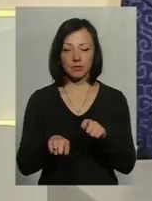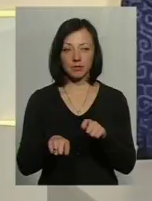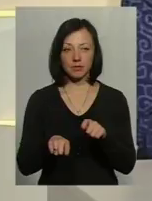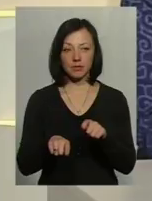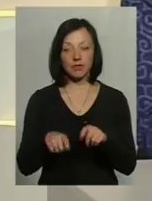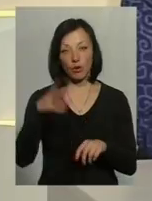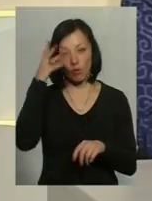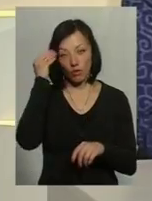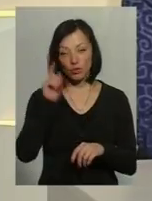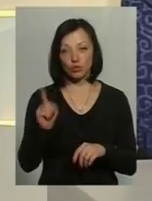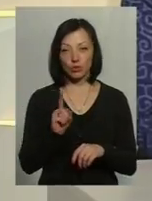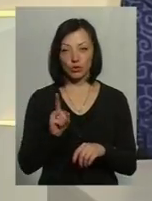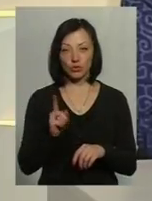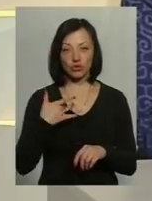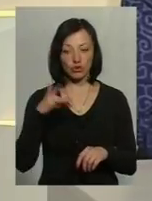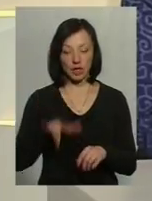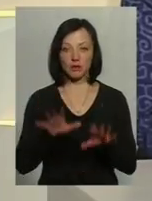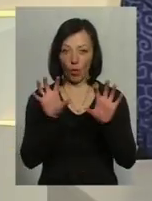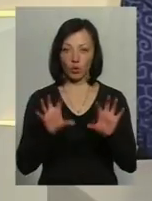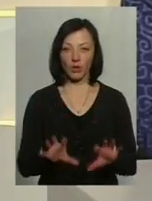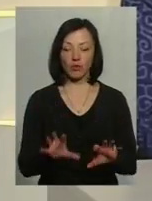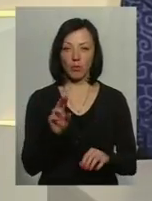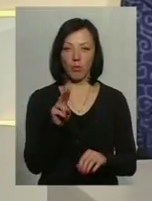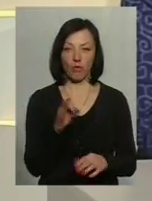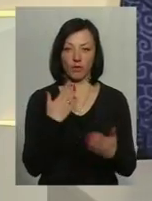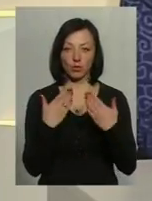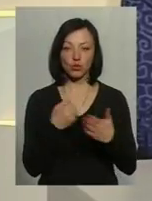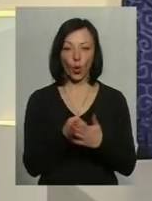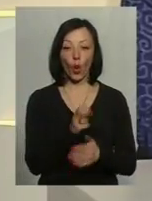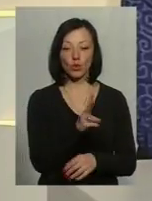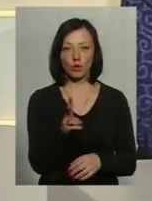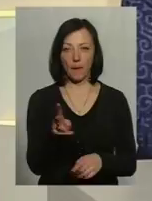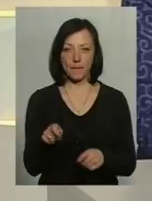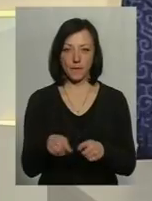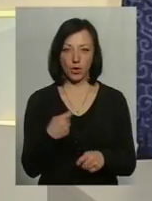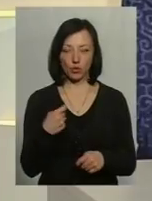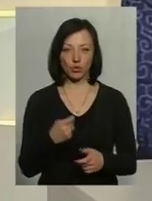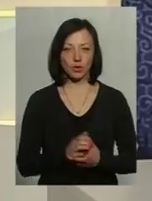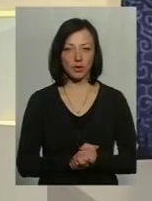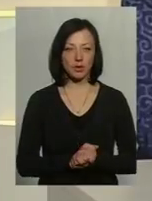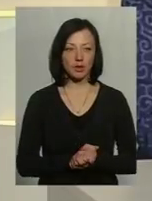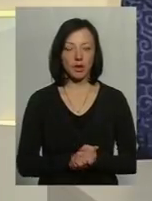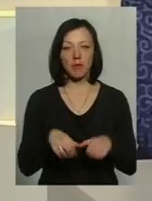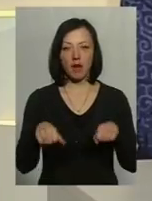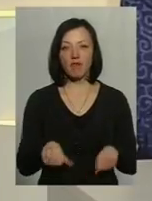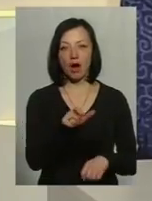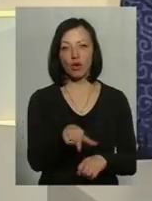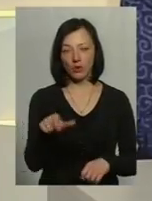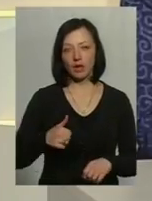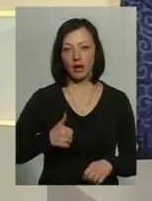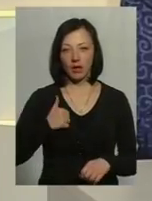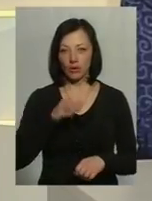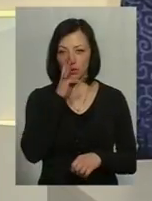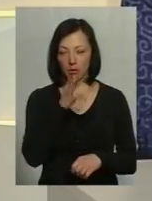досить жорстке законодавство по відношенню до тих, хто порушує права людей на гідну